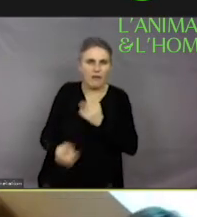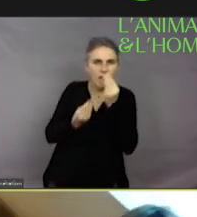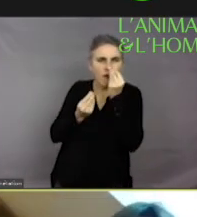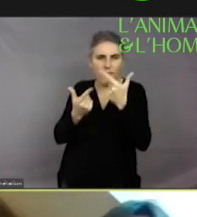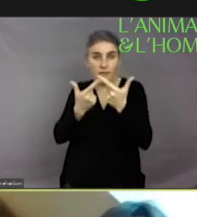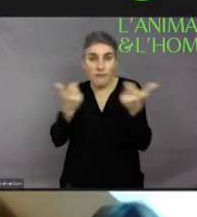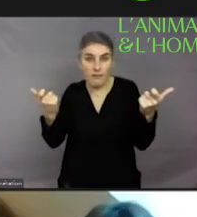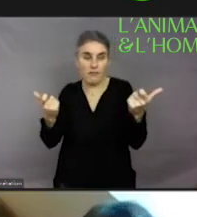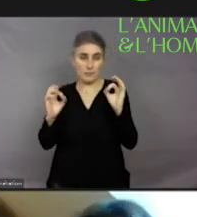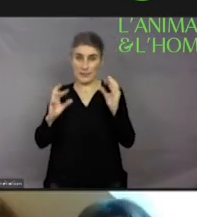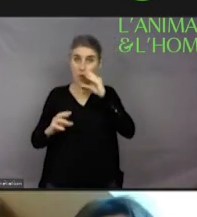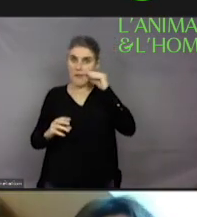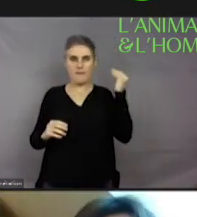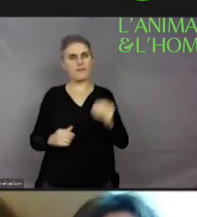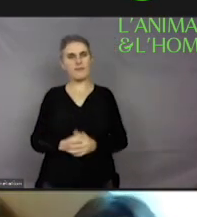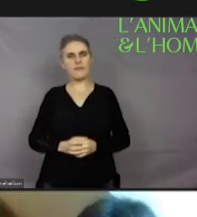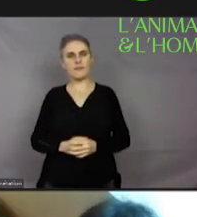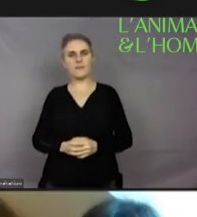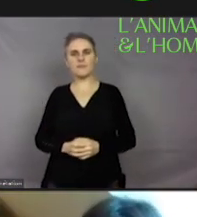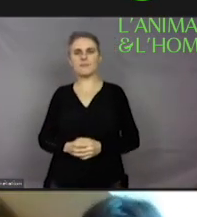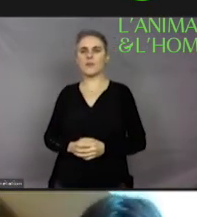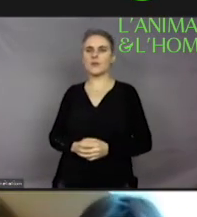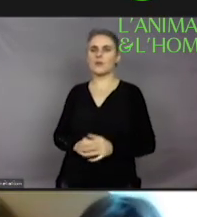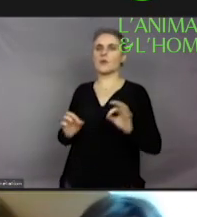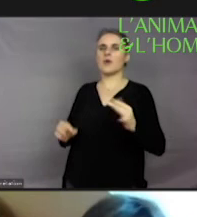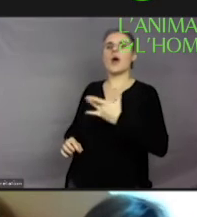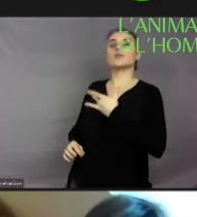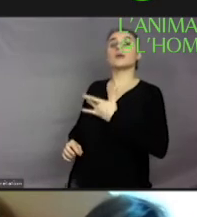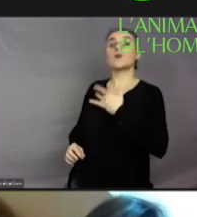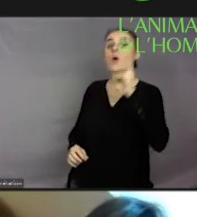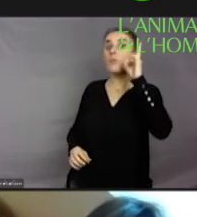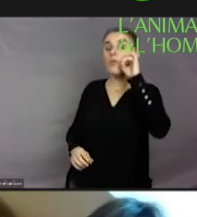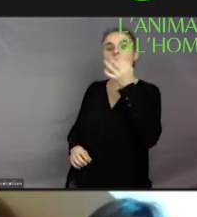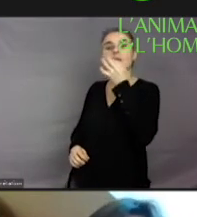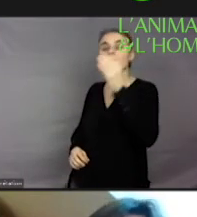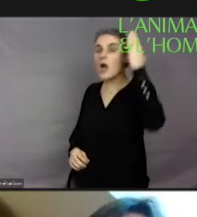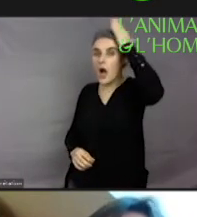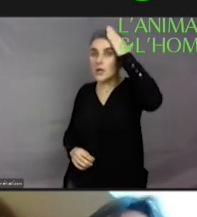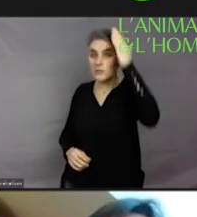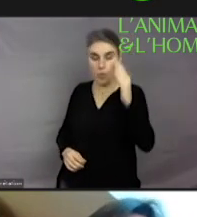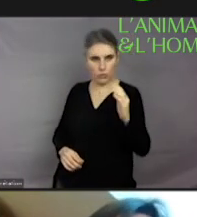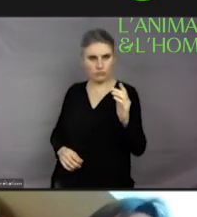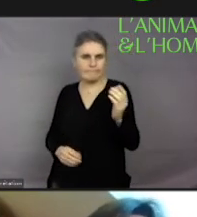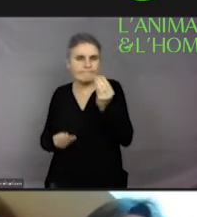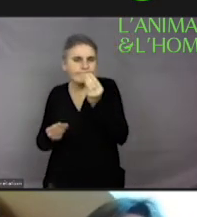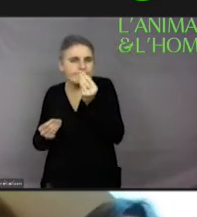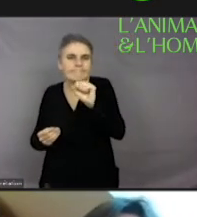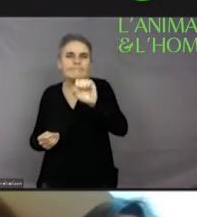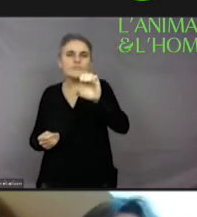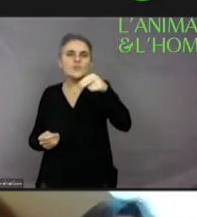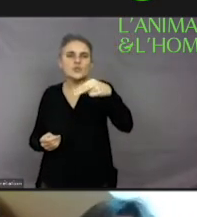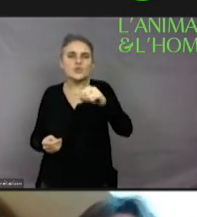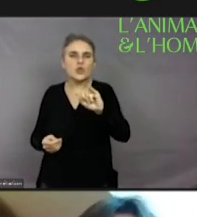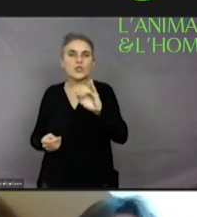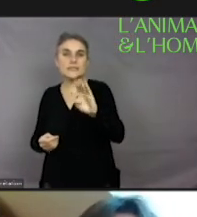D'ailleurs, c'était intéressant parce que tout à l'heure, vous avez dit que tous les animaux étaient sensibles et que certains animaux étaient sentients. Peut-être qu'on va se dire quand même que tous